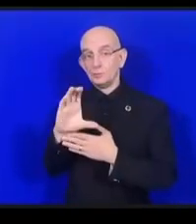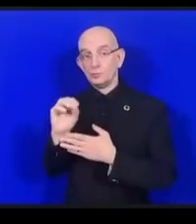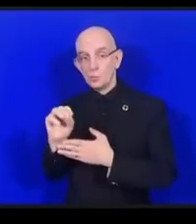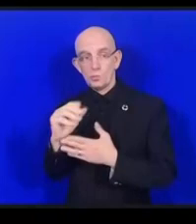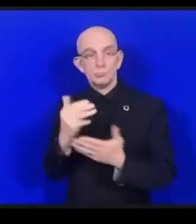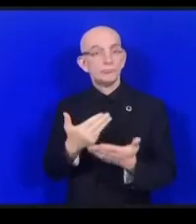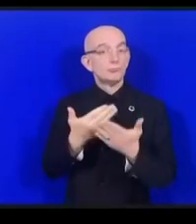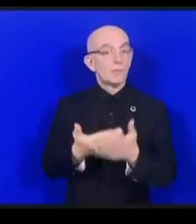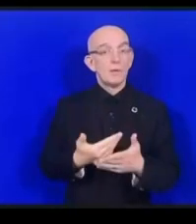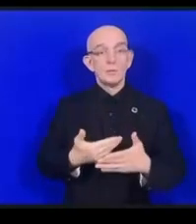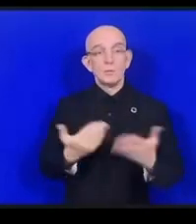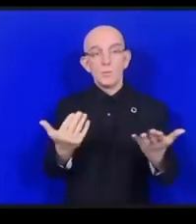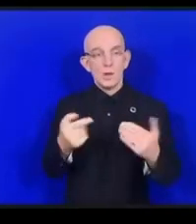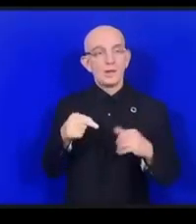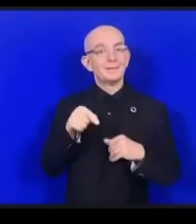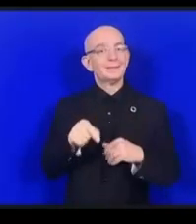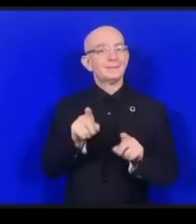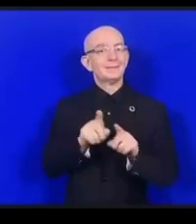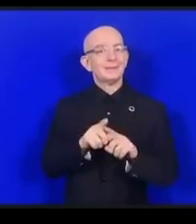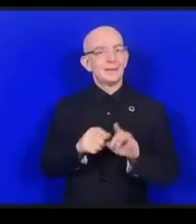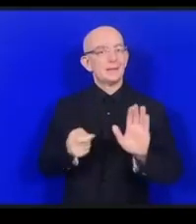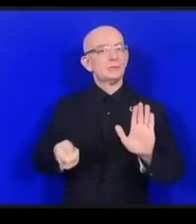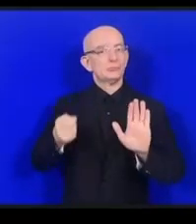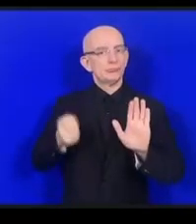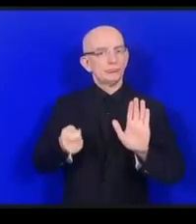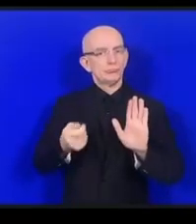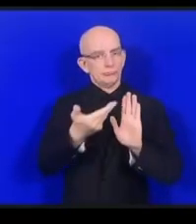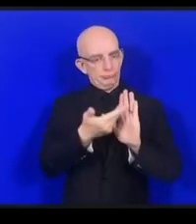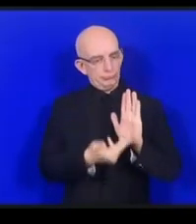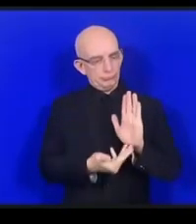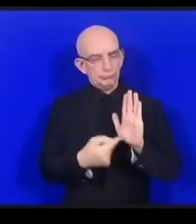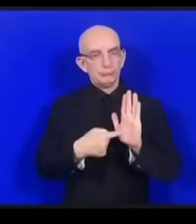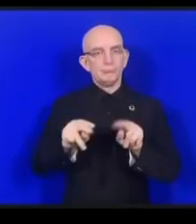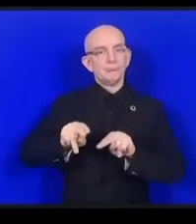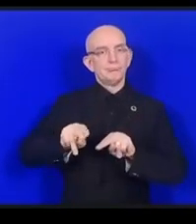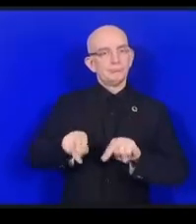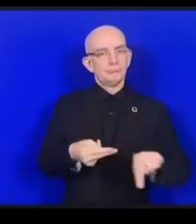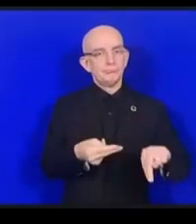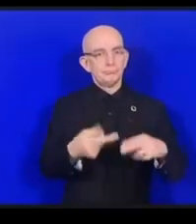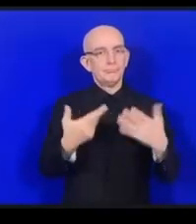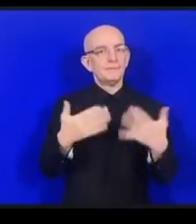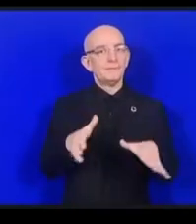193カ国が署名をしております調印をしております